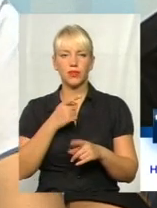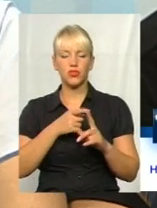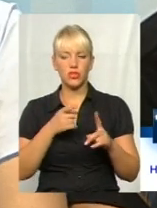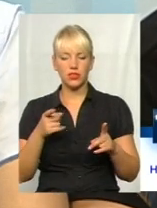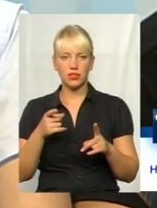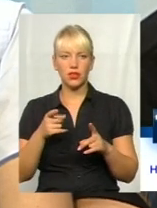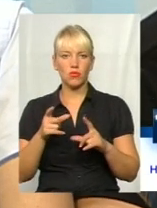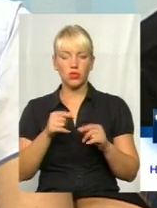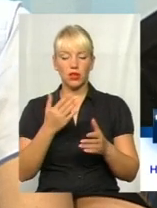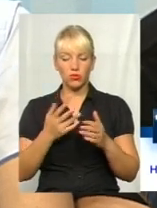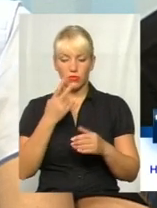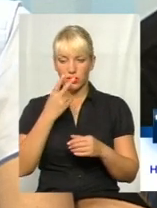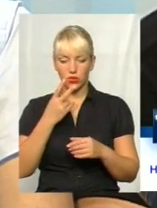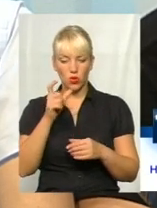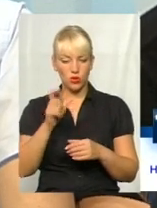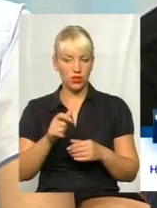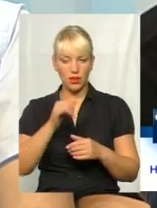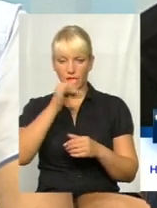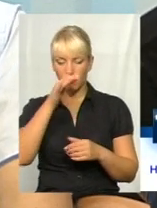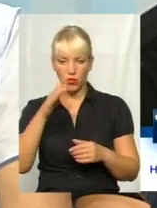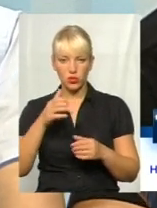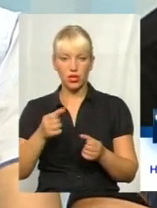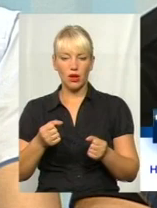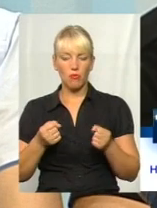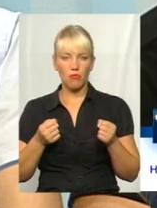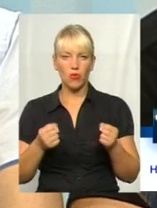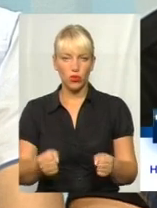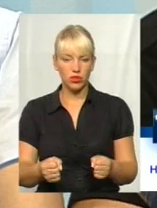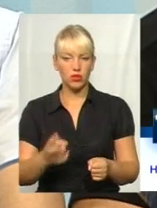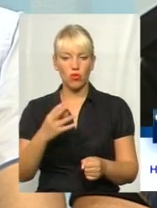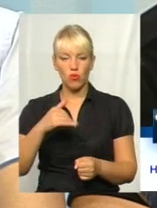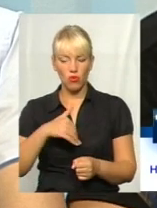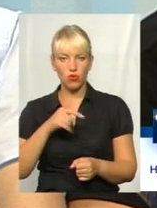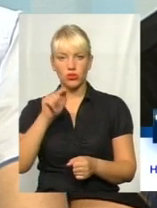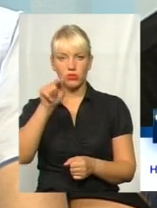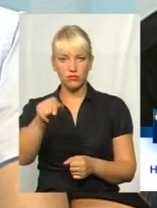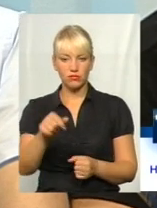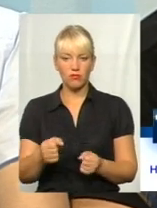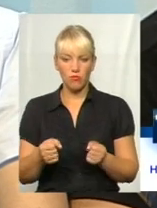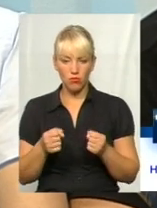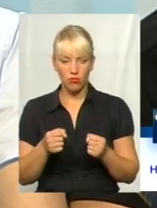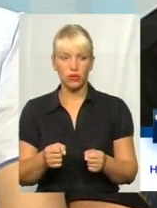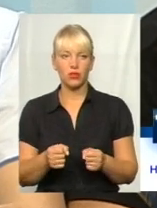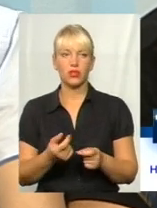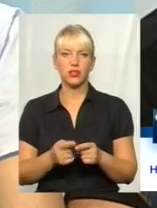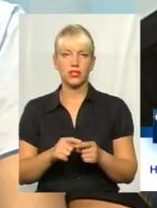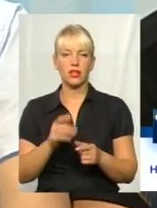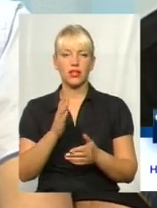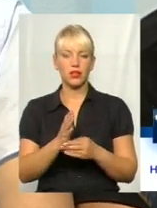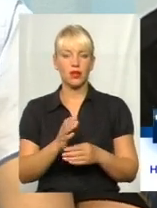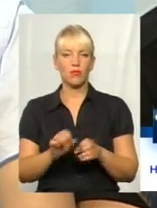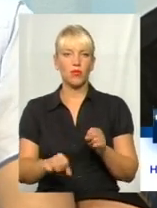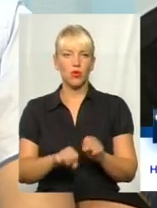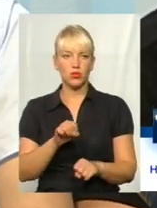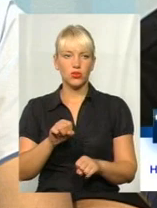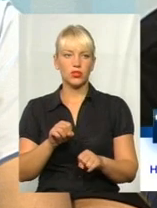якщо він бачить, що він не може проїхати, але він хоче і жадає туди проїхати, бо це також є з його боку порушення правил дорожнього руху. Тобто,